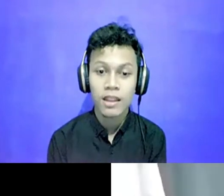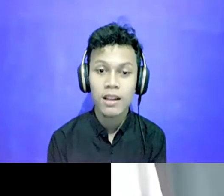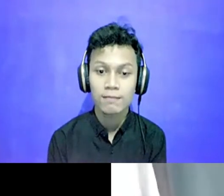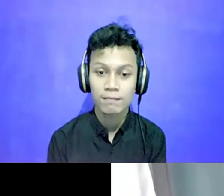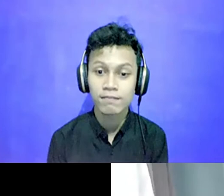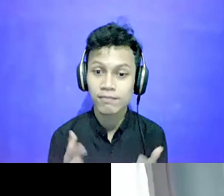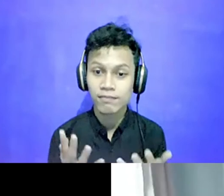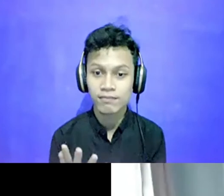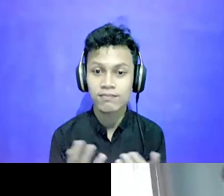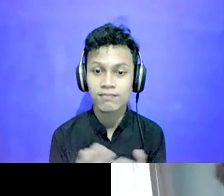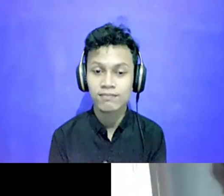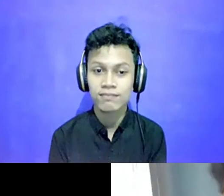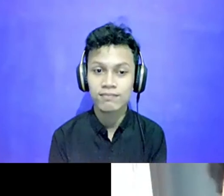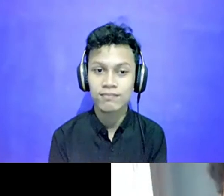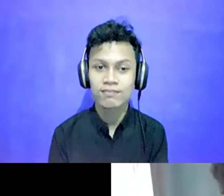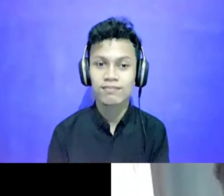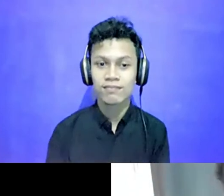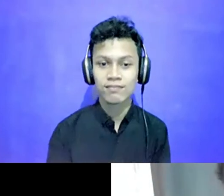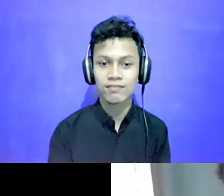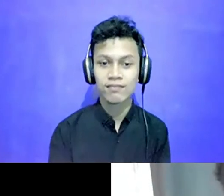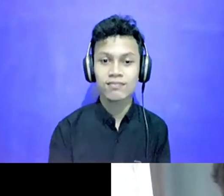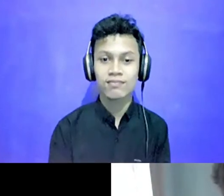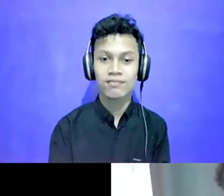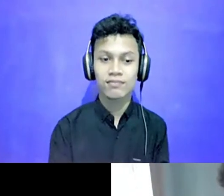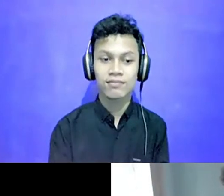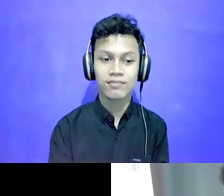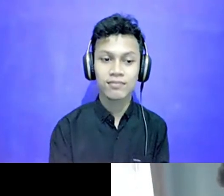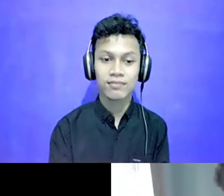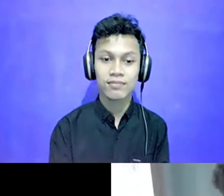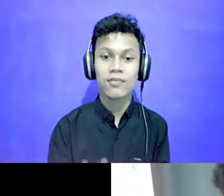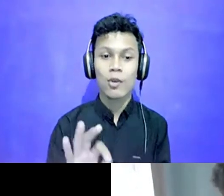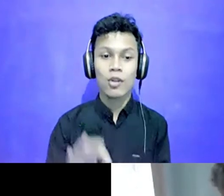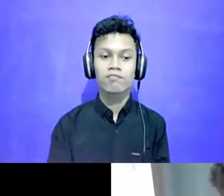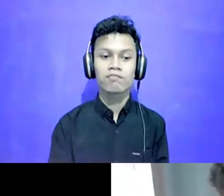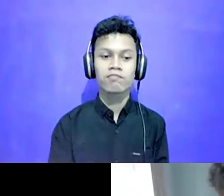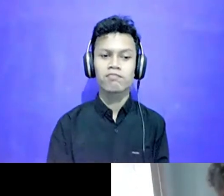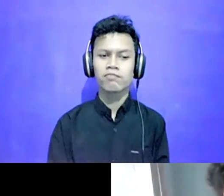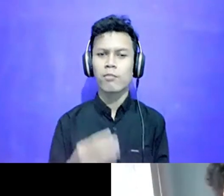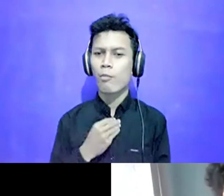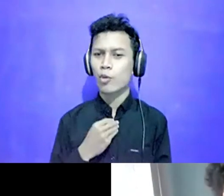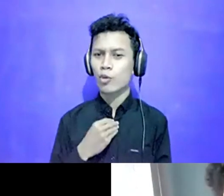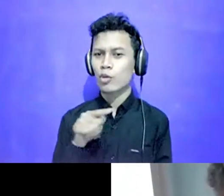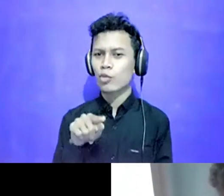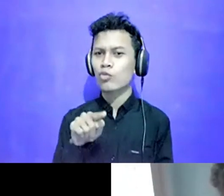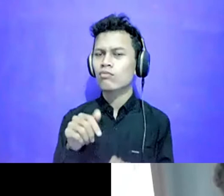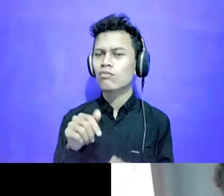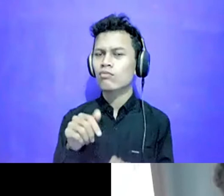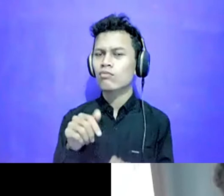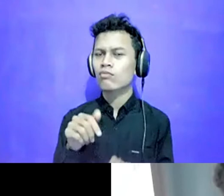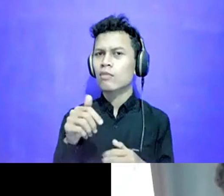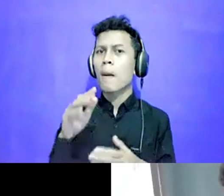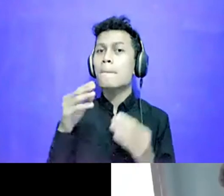Ya, merupakan ini justru materi yang menarik untuk diangkat jadi laporan jurnalisme data.